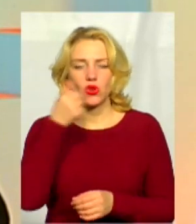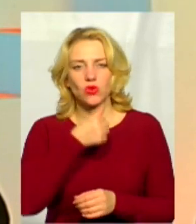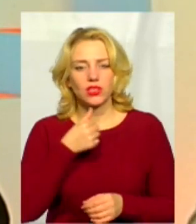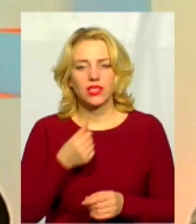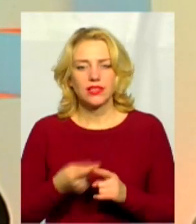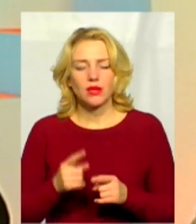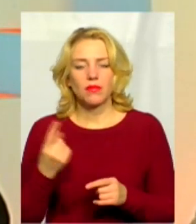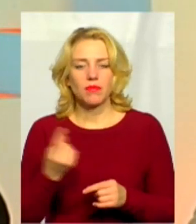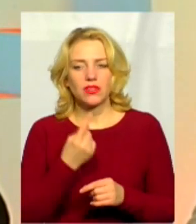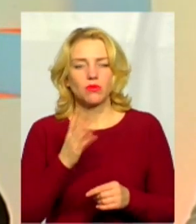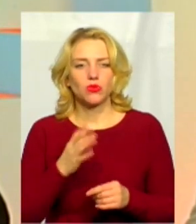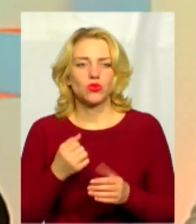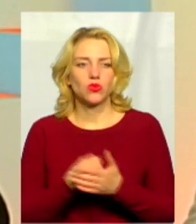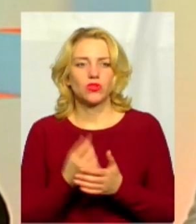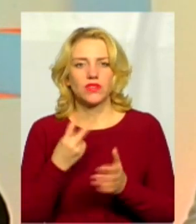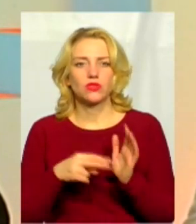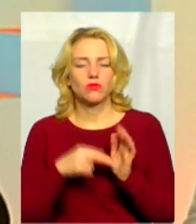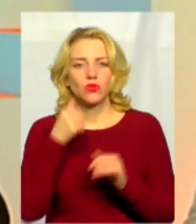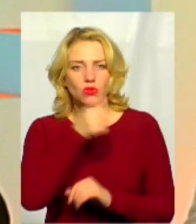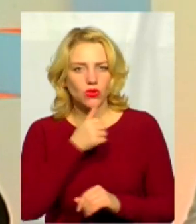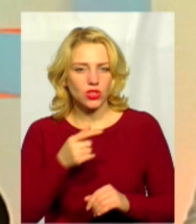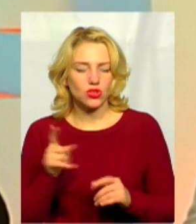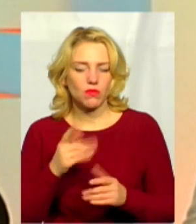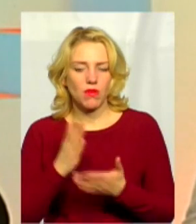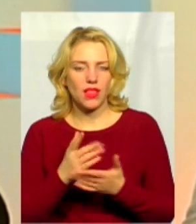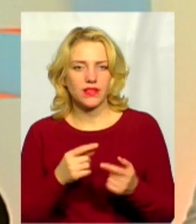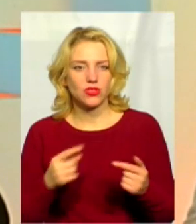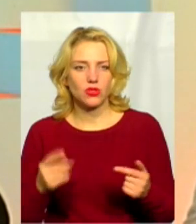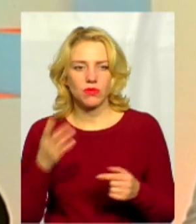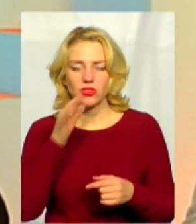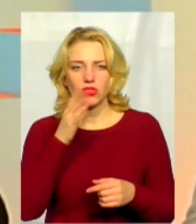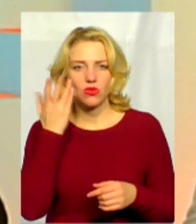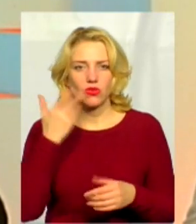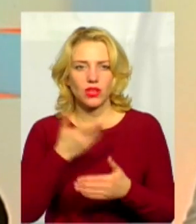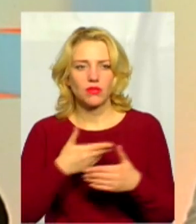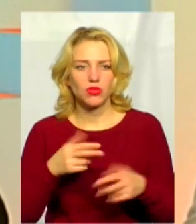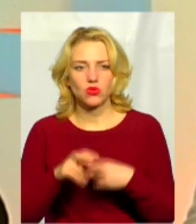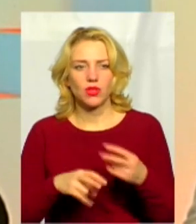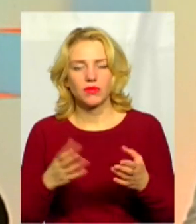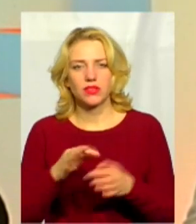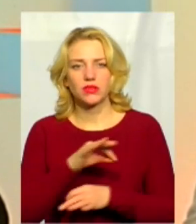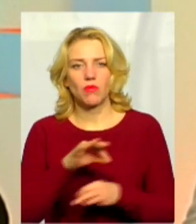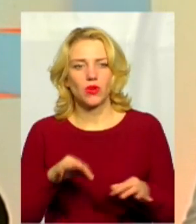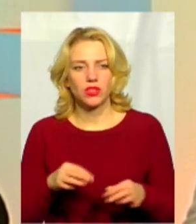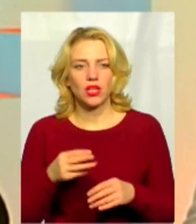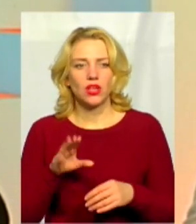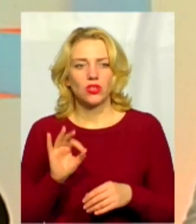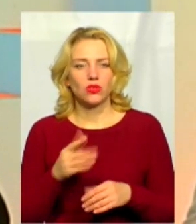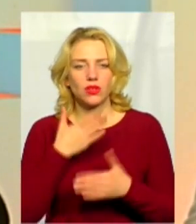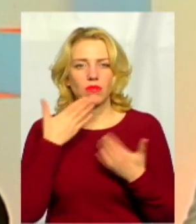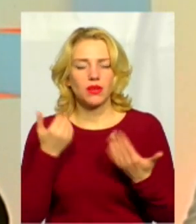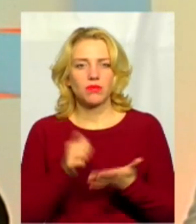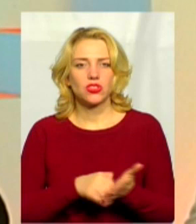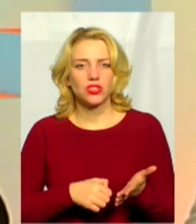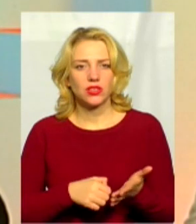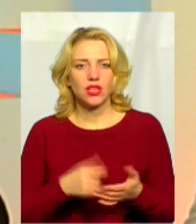реалізації стратегії, яка триватиме до 27 року, щоб ми мали інструмент. Тому що часто, коли ми шукаємо якийсь проєкт, то немає